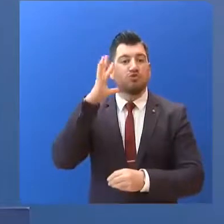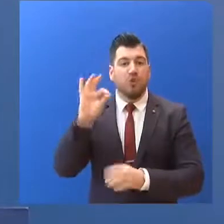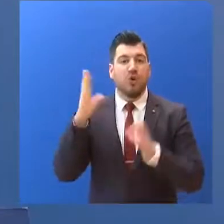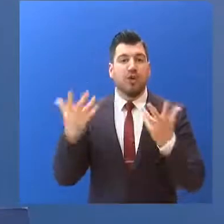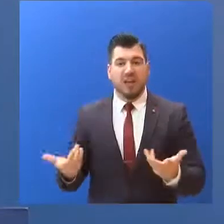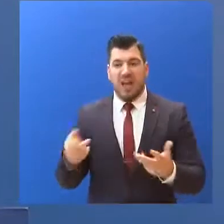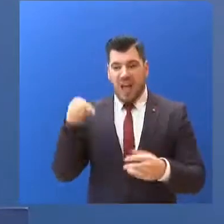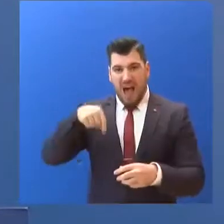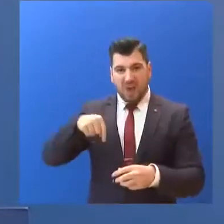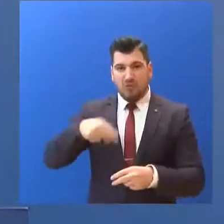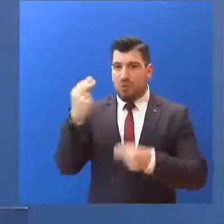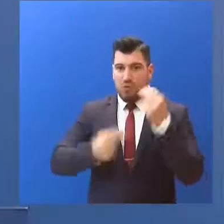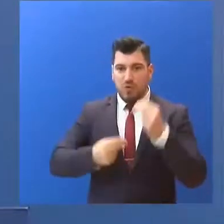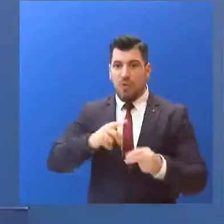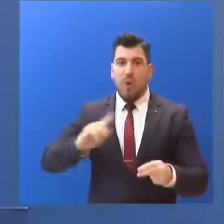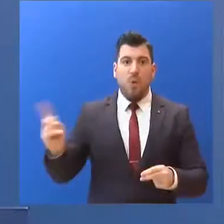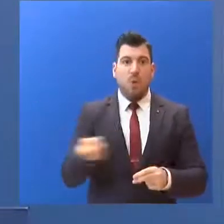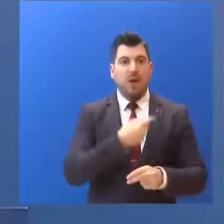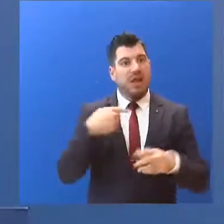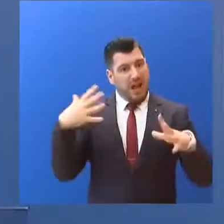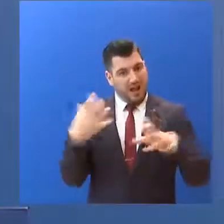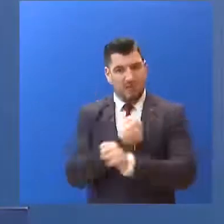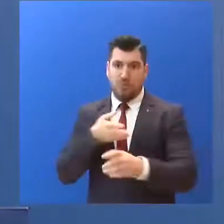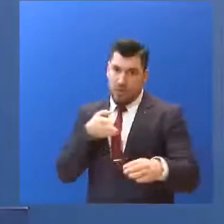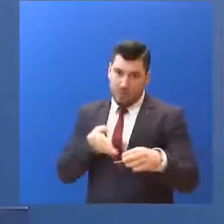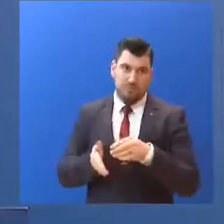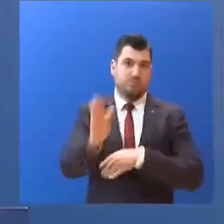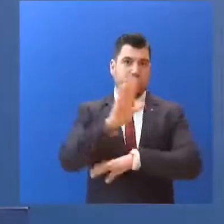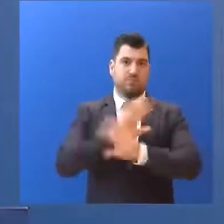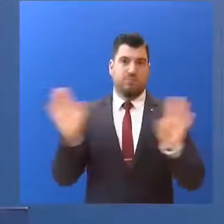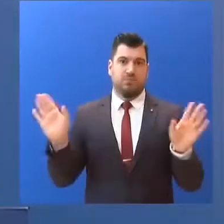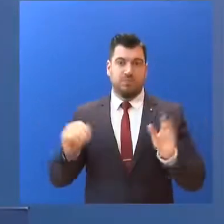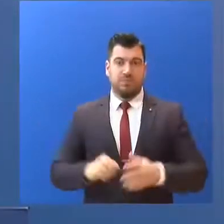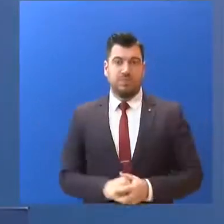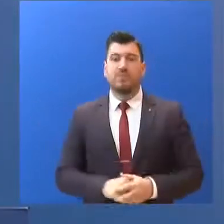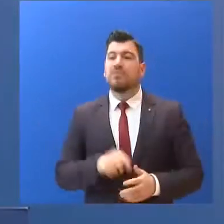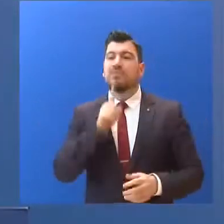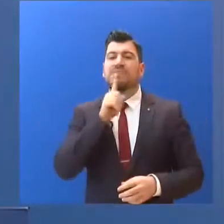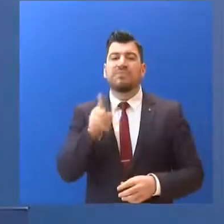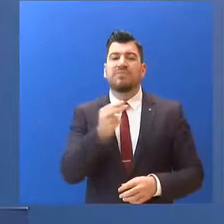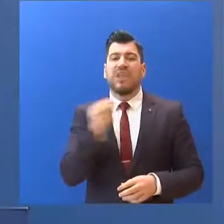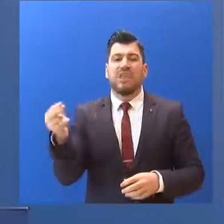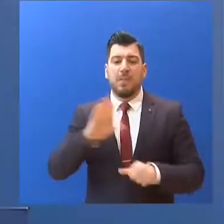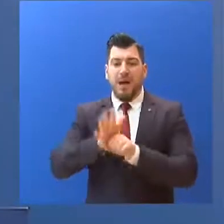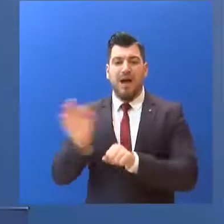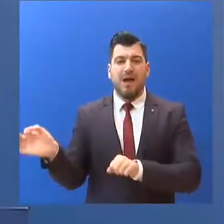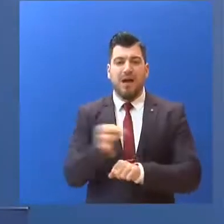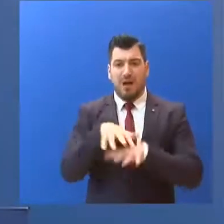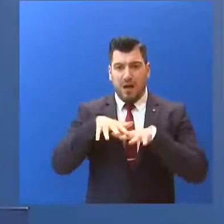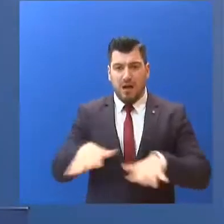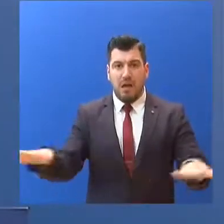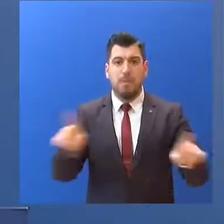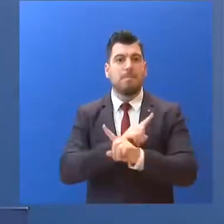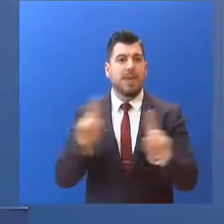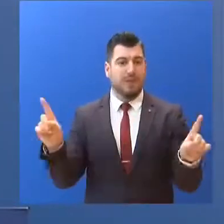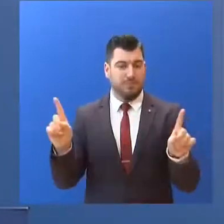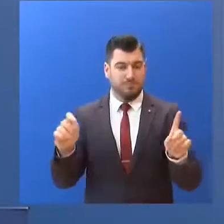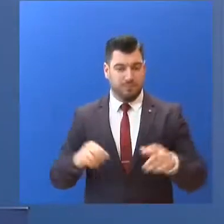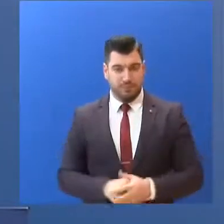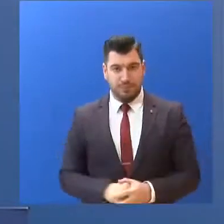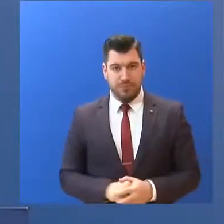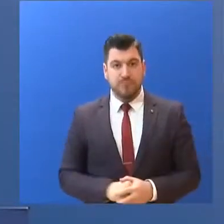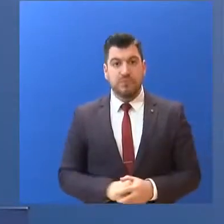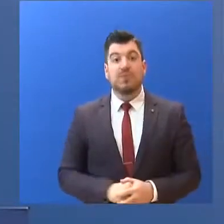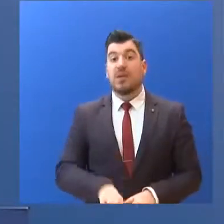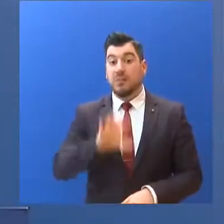υγειονομική κρίση ορθή. Σε ό,τι αφορά την ανάσχεση της διασποράς του ιού. Είναι γεγονός ότι στη συντριπτική